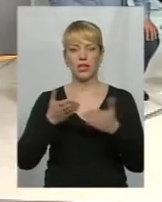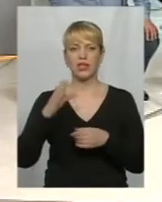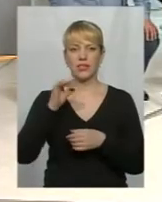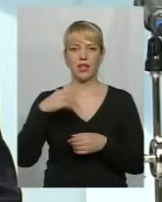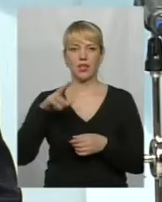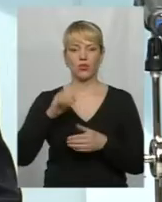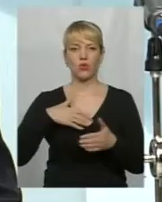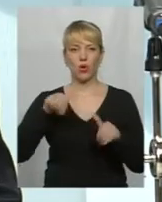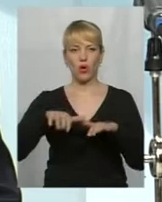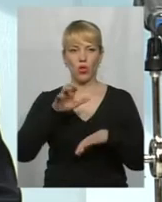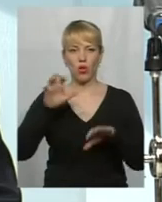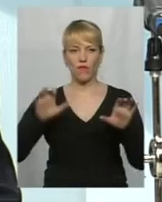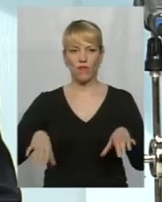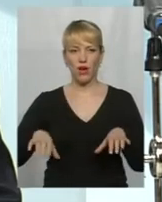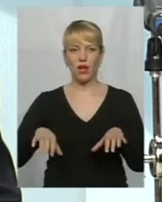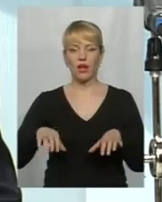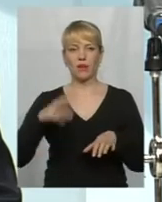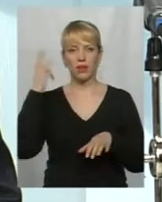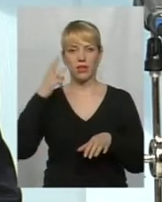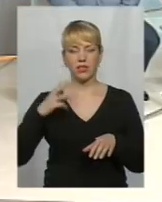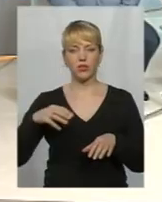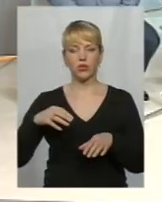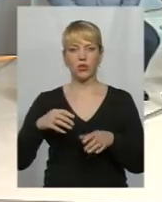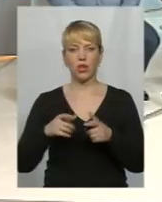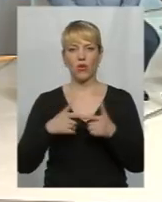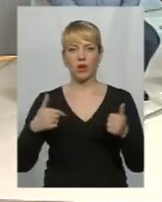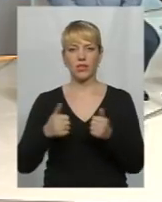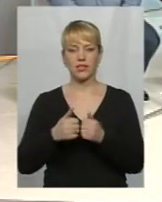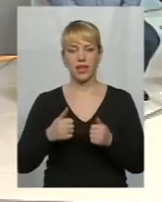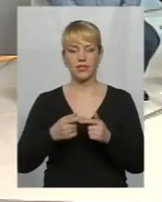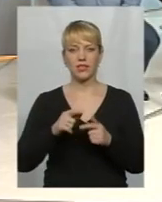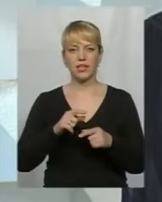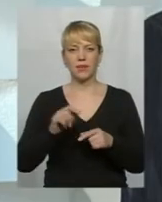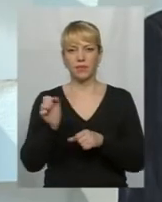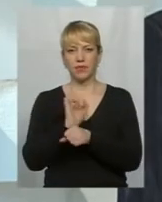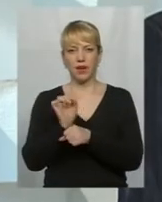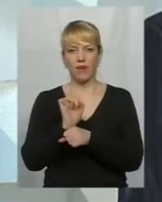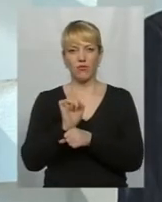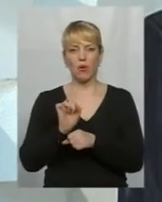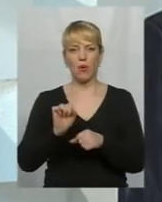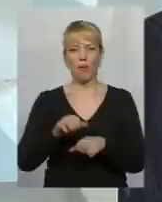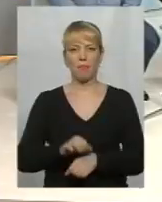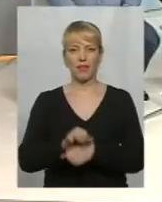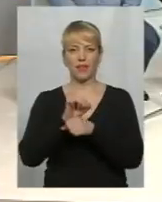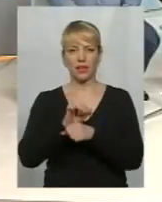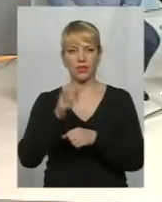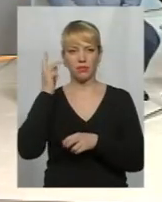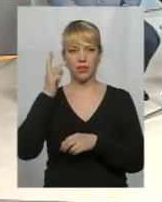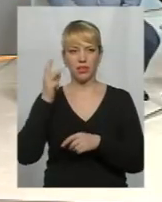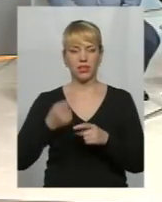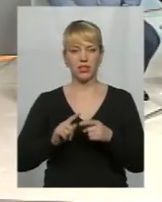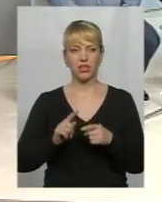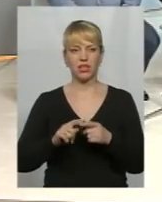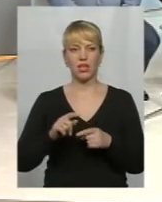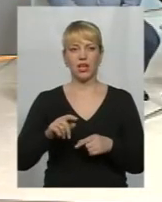голова громадської організації «Автомайдан Хмельниччини», Валерія Леськова, заступника голови Хмельницької обласної ради, Миколи Кабачинського, доктора історичних